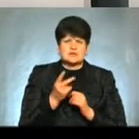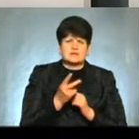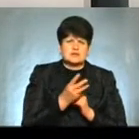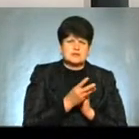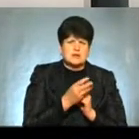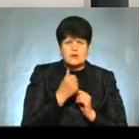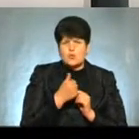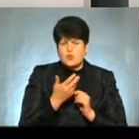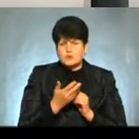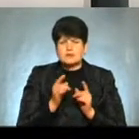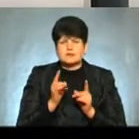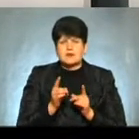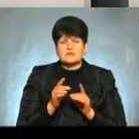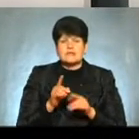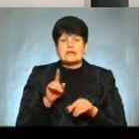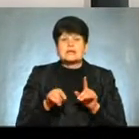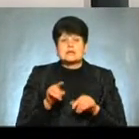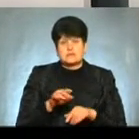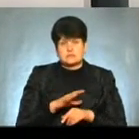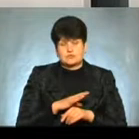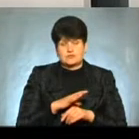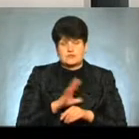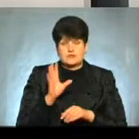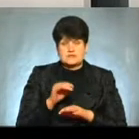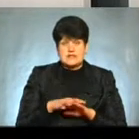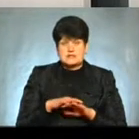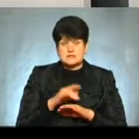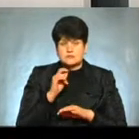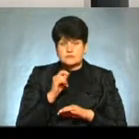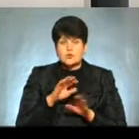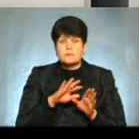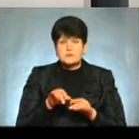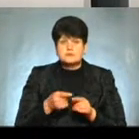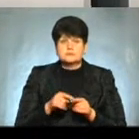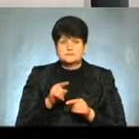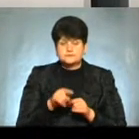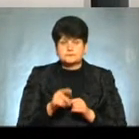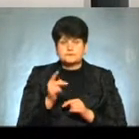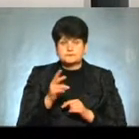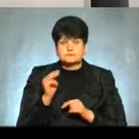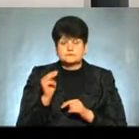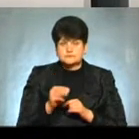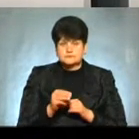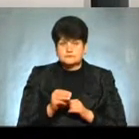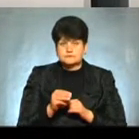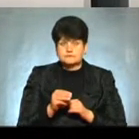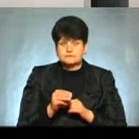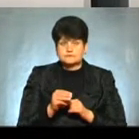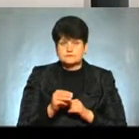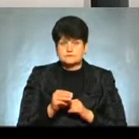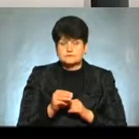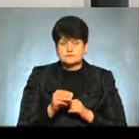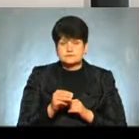три роки Навіть і рідше бувало на всі населення України, то після цього вже за півтори тисячі перевелило Не